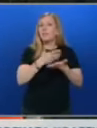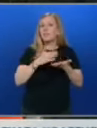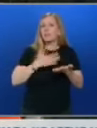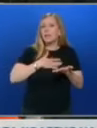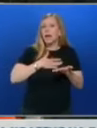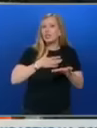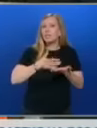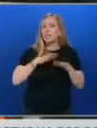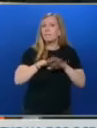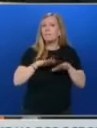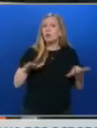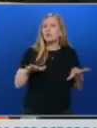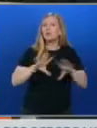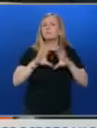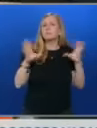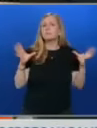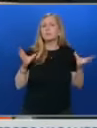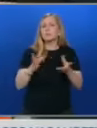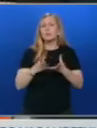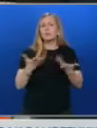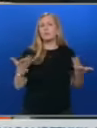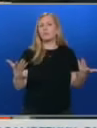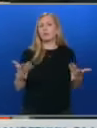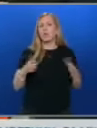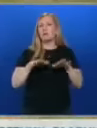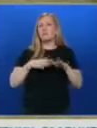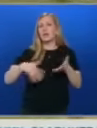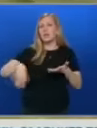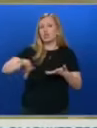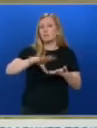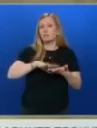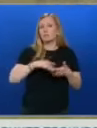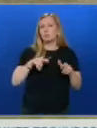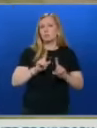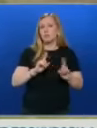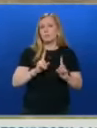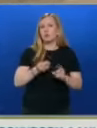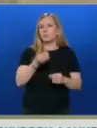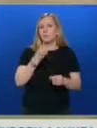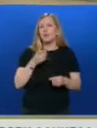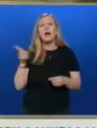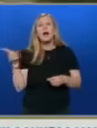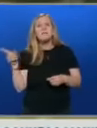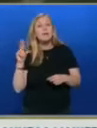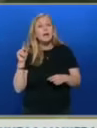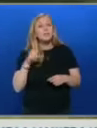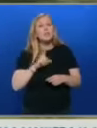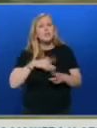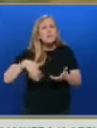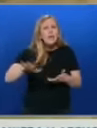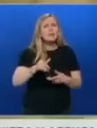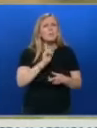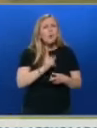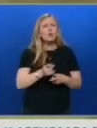в целия масив на около, което е урбанизирана територия Твърдите, че навсякъде могат да пъсат вашите животни